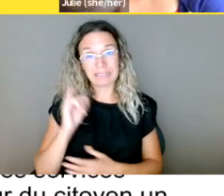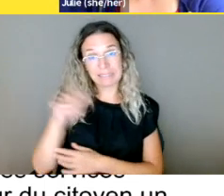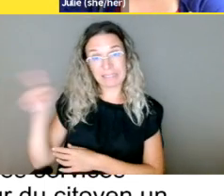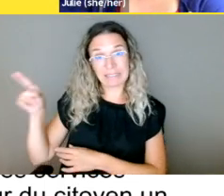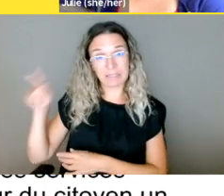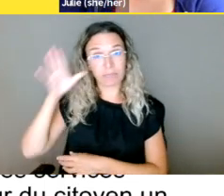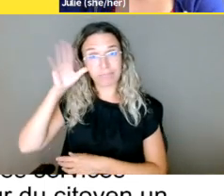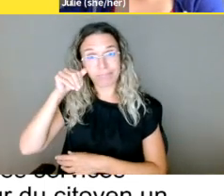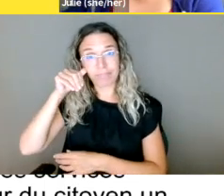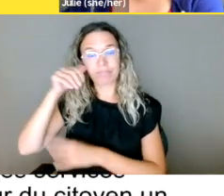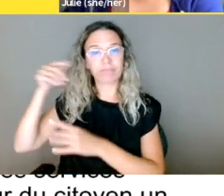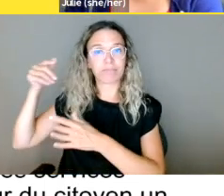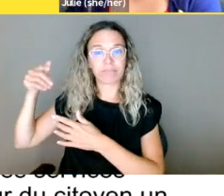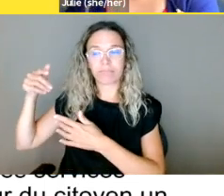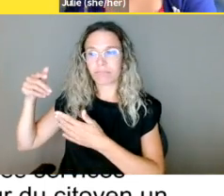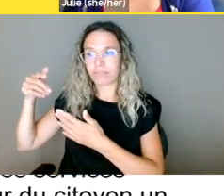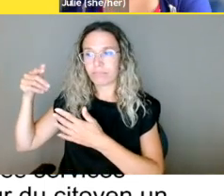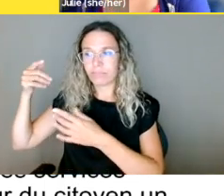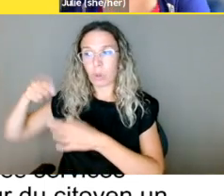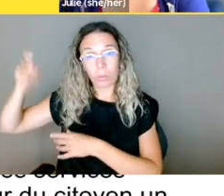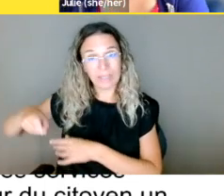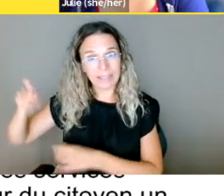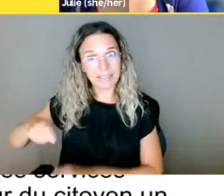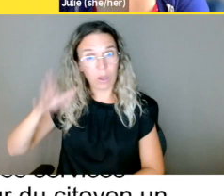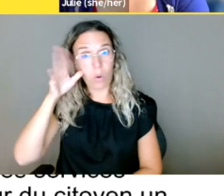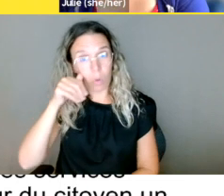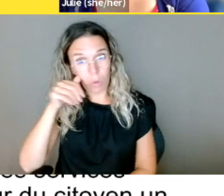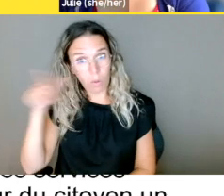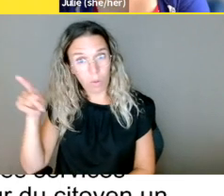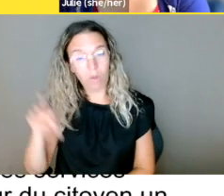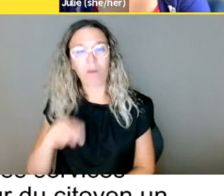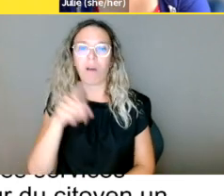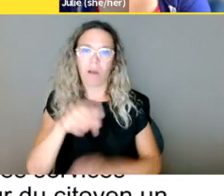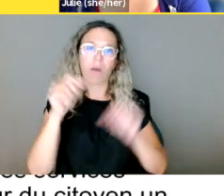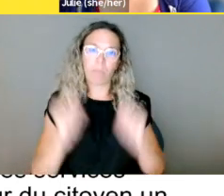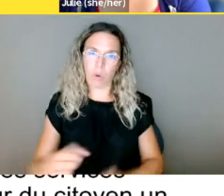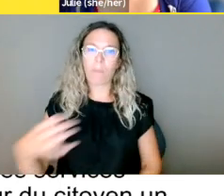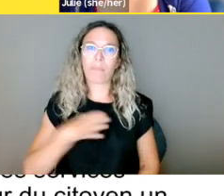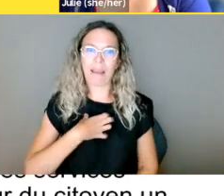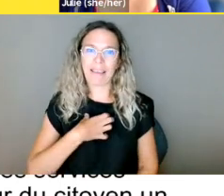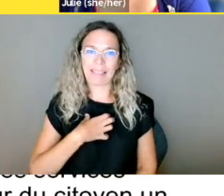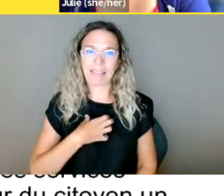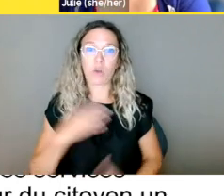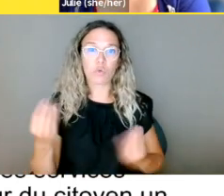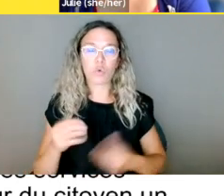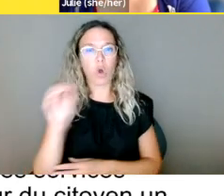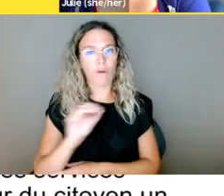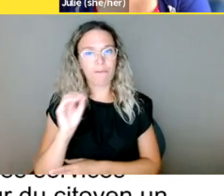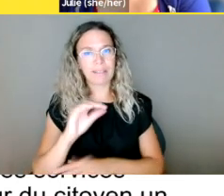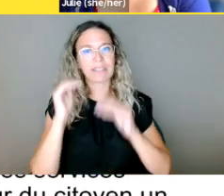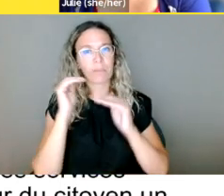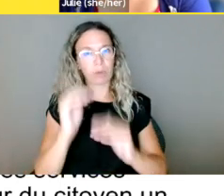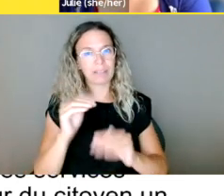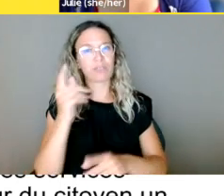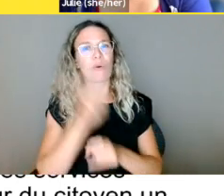à titre d'agent d'une entreprise. Donc, si ce dernier faillit une de ses objections,